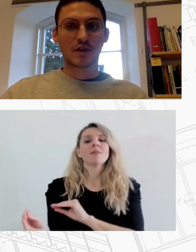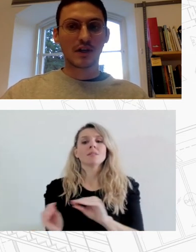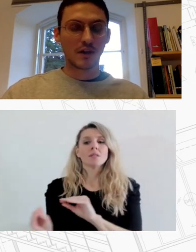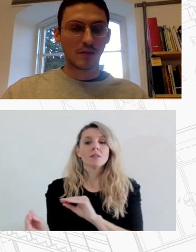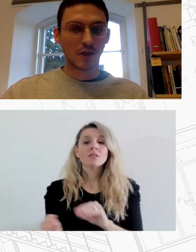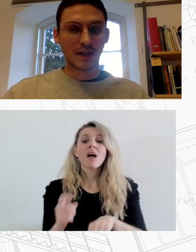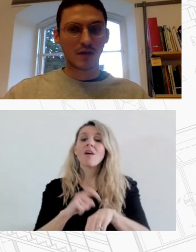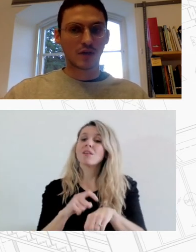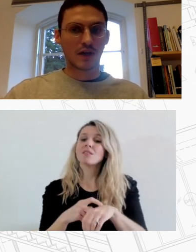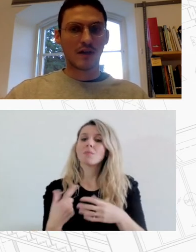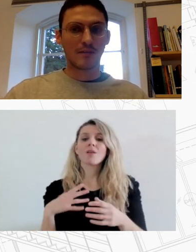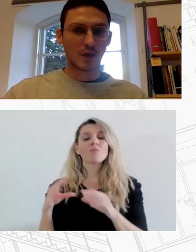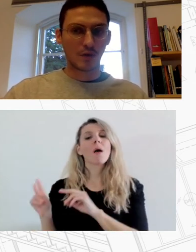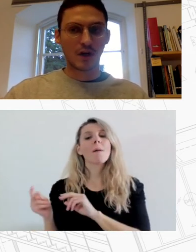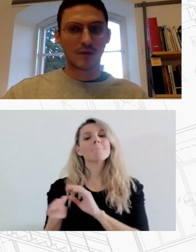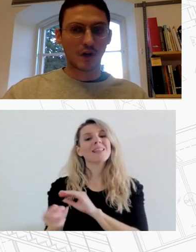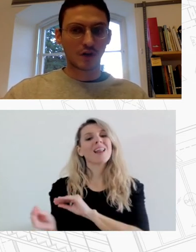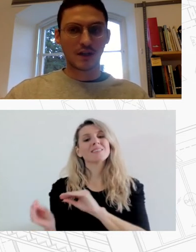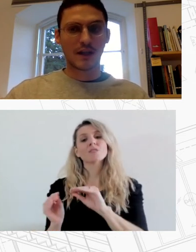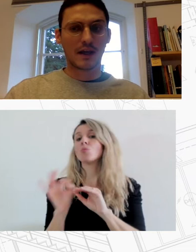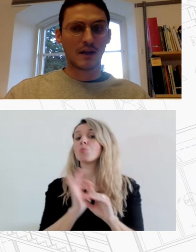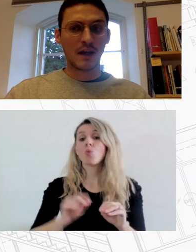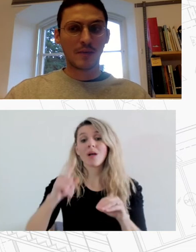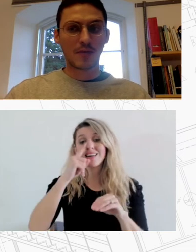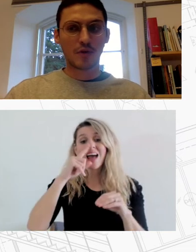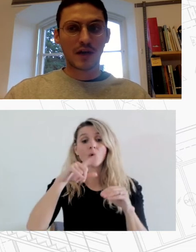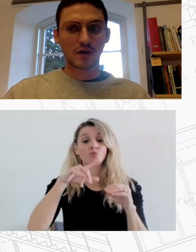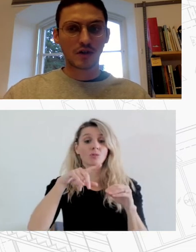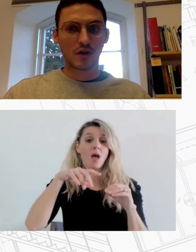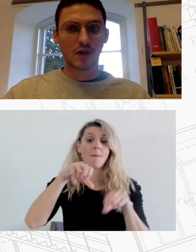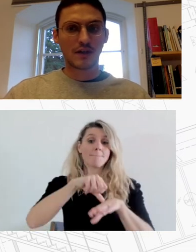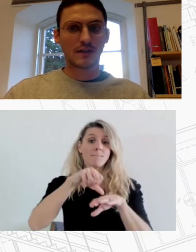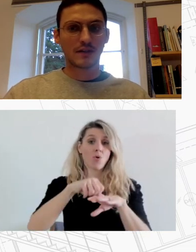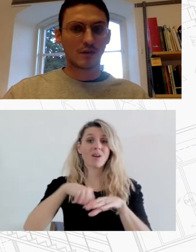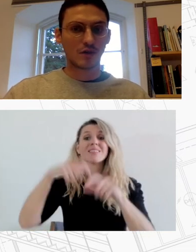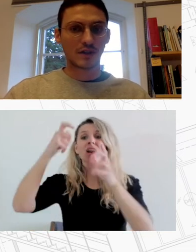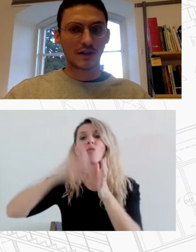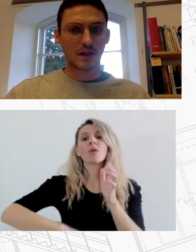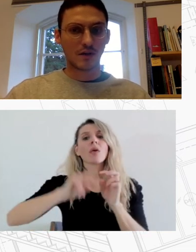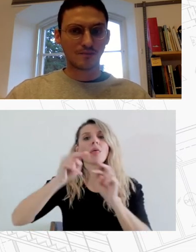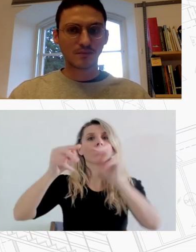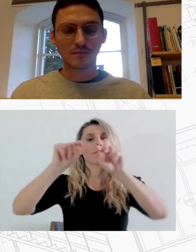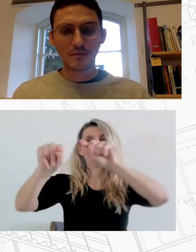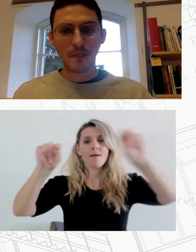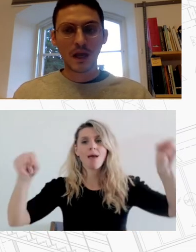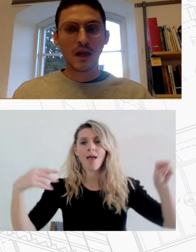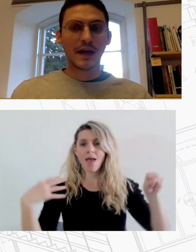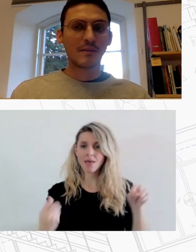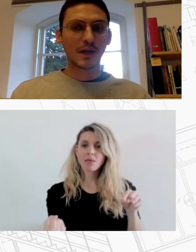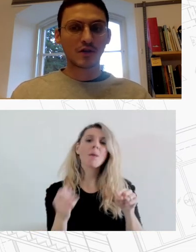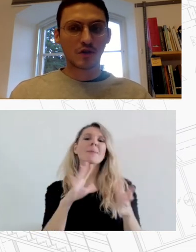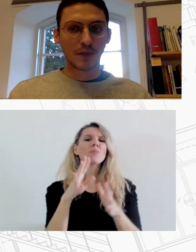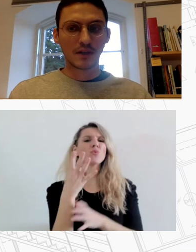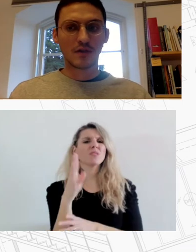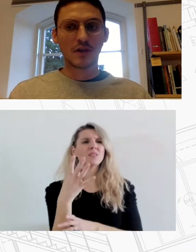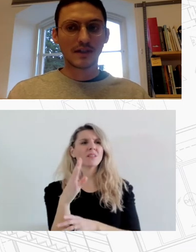ξαναδοχεία γύρω από την Άουσα με το πρόγραμμα Θηλοξενία περίπου 200 οικογένειες θετούσες άσυλο Ένα